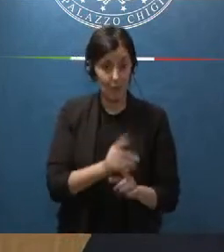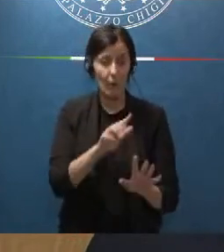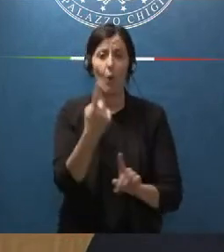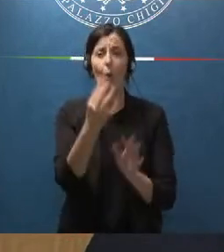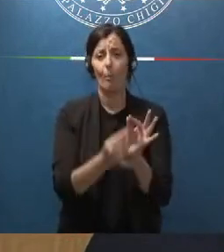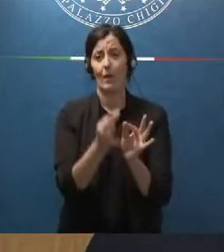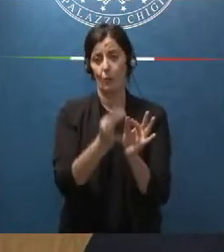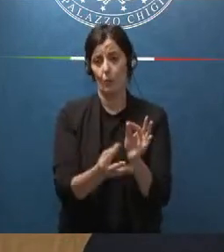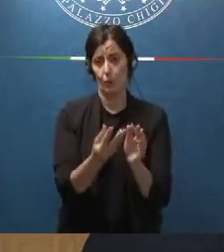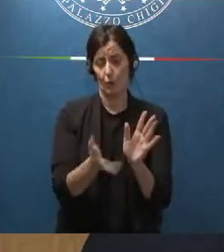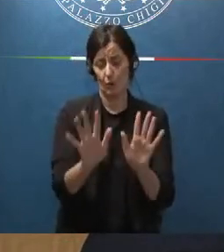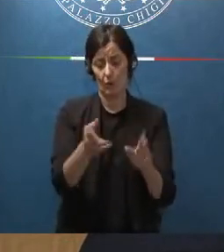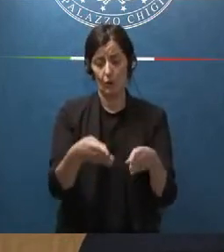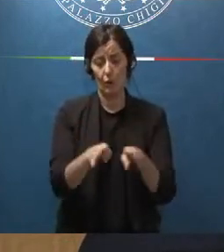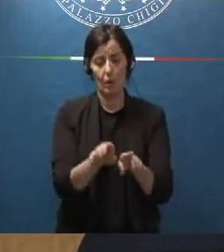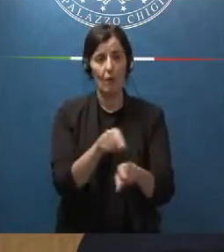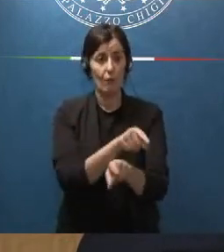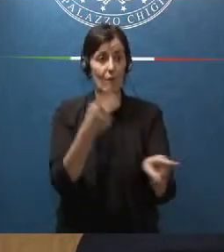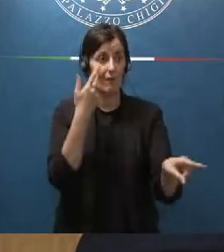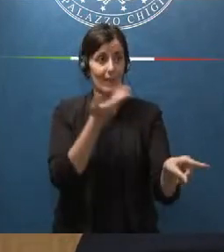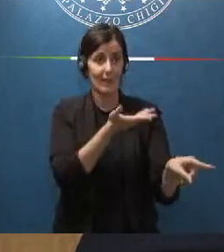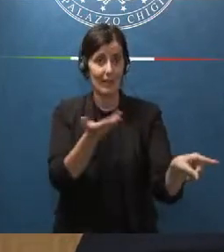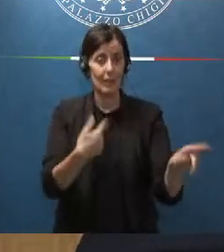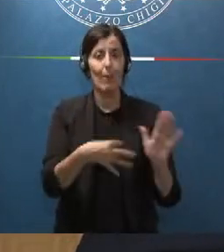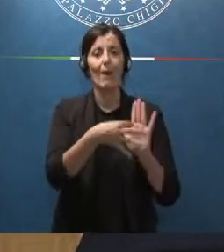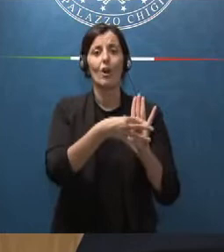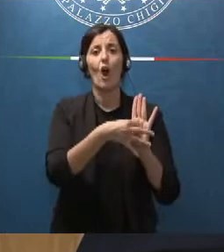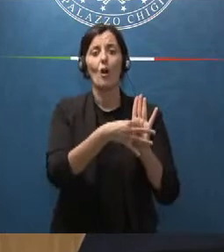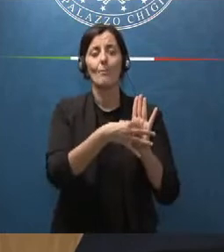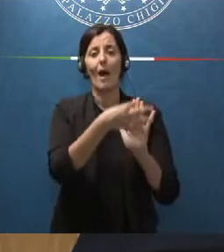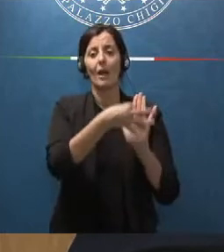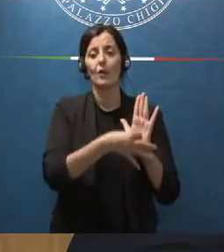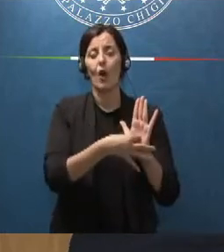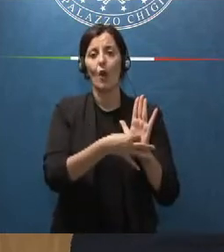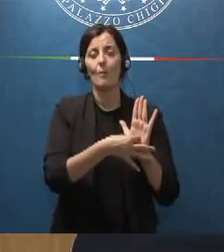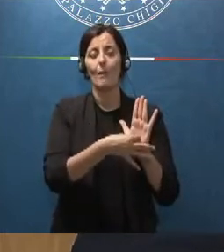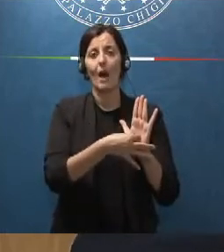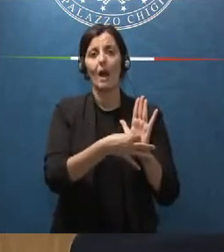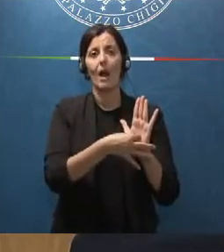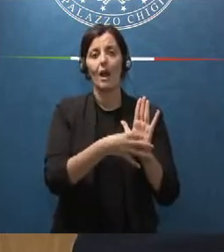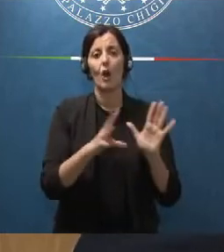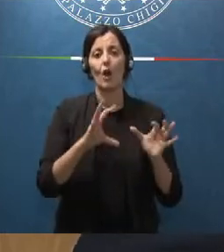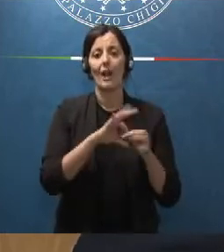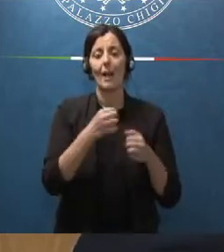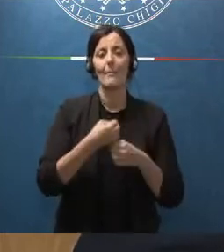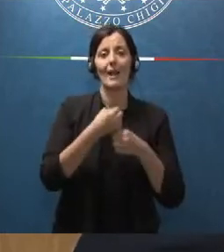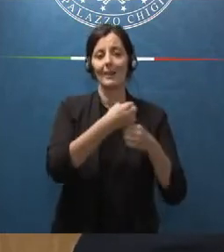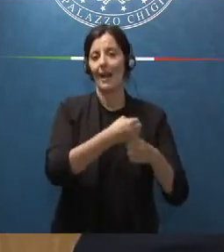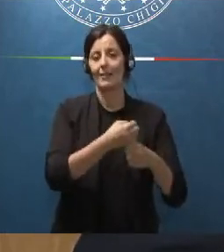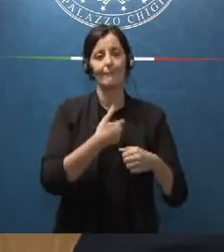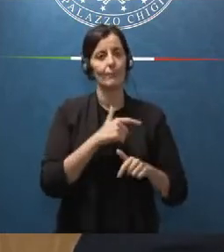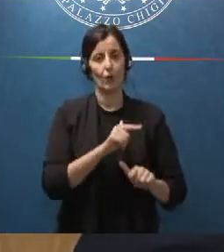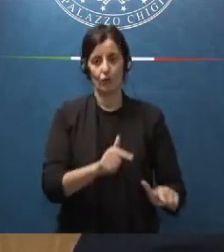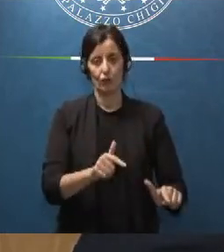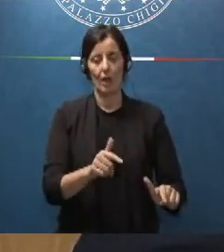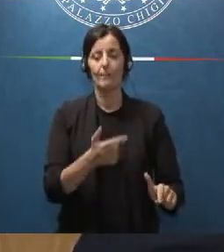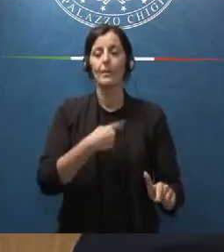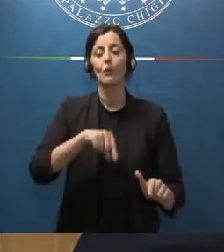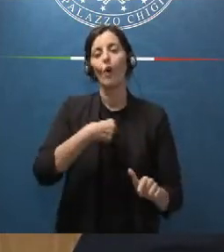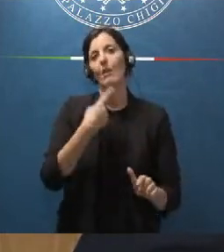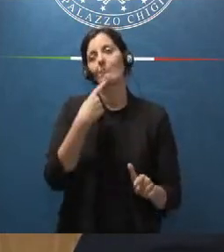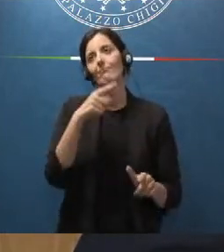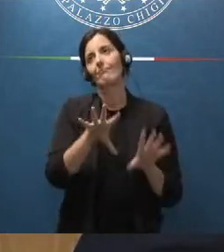chiusura noterete l'assenza della norma che riguarda i mandati abbiamo deciso di